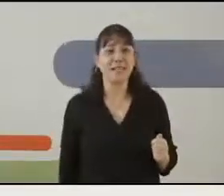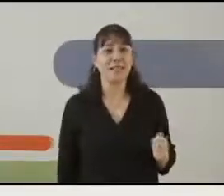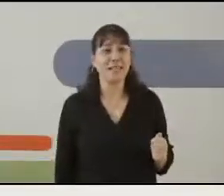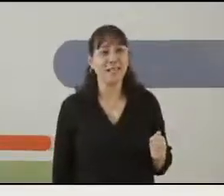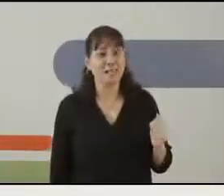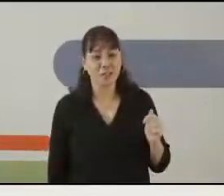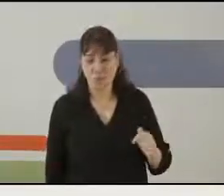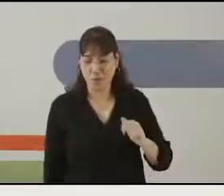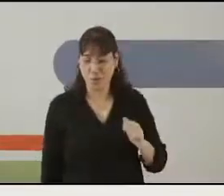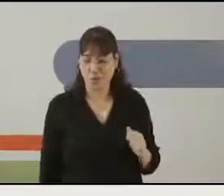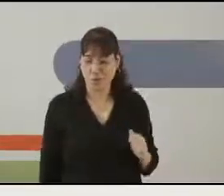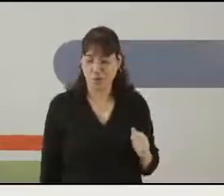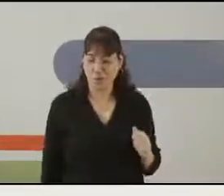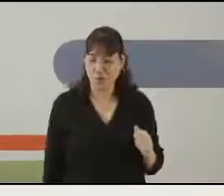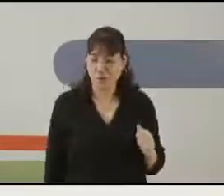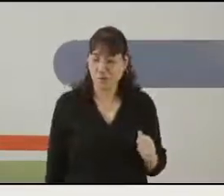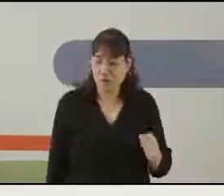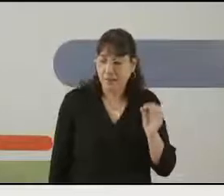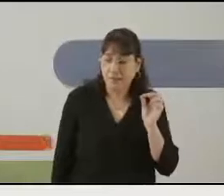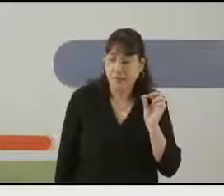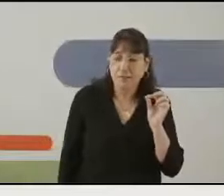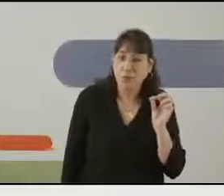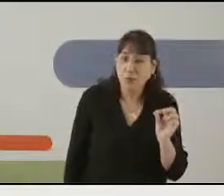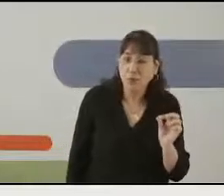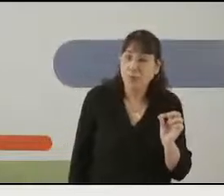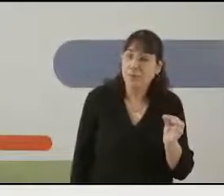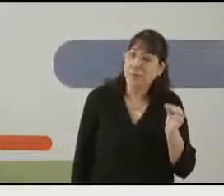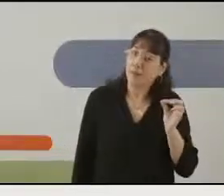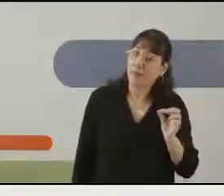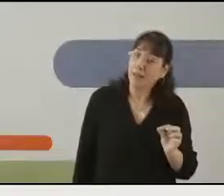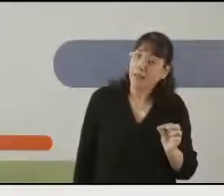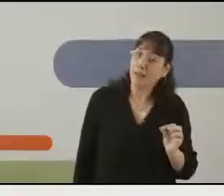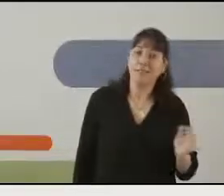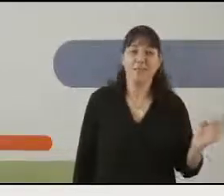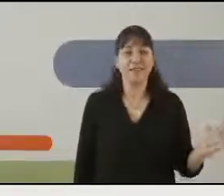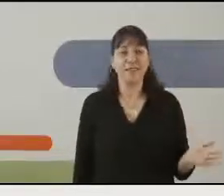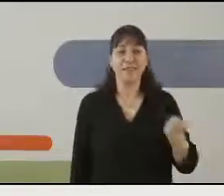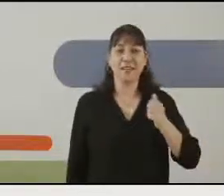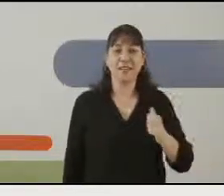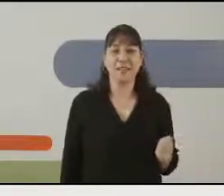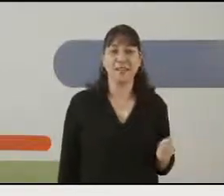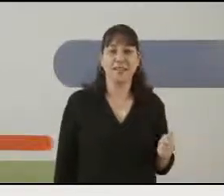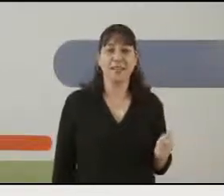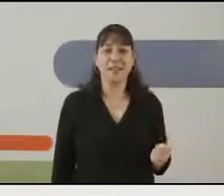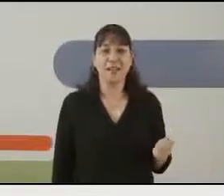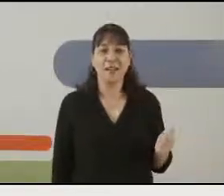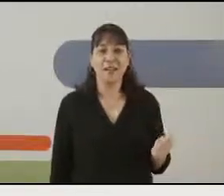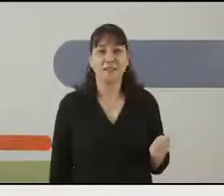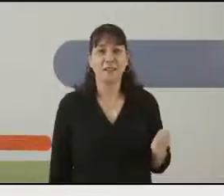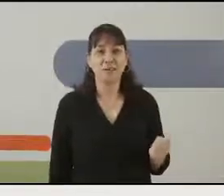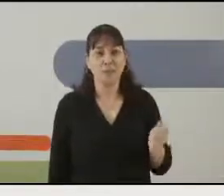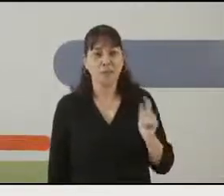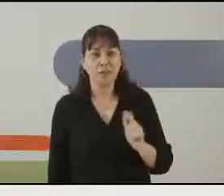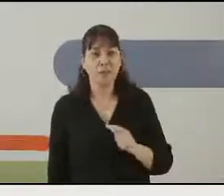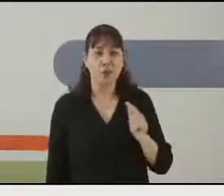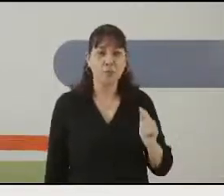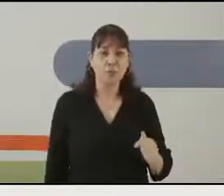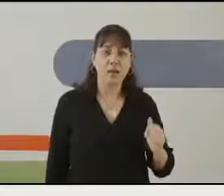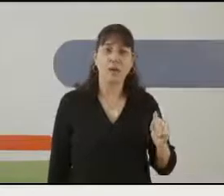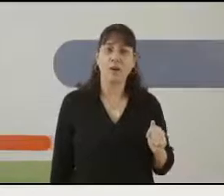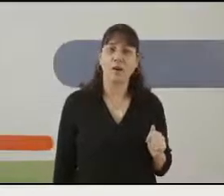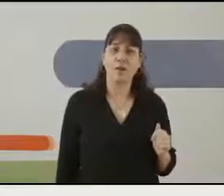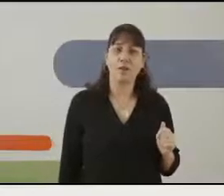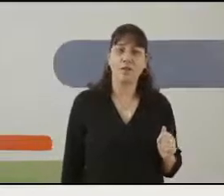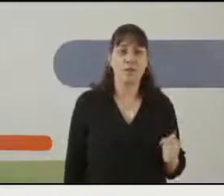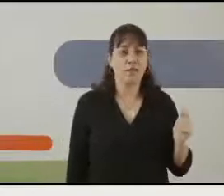אצלי השוקה, חטלטול קטן, אקנה לי. אחת טלטול, מיהו